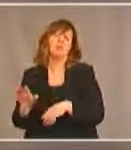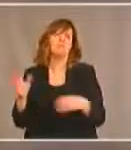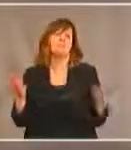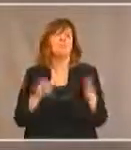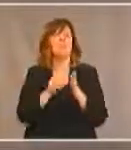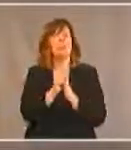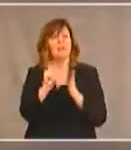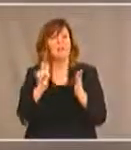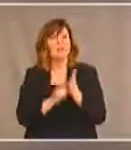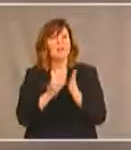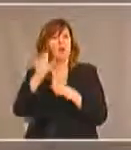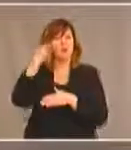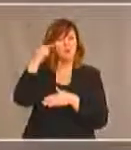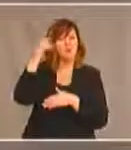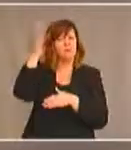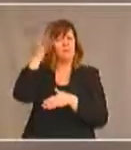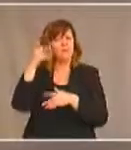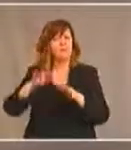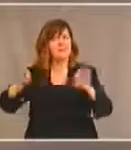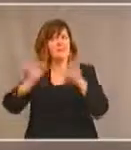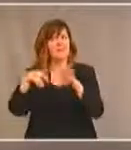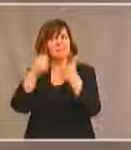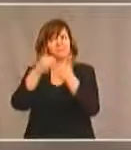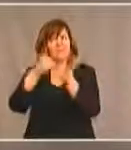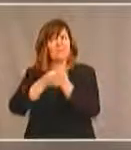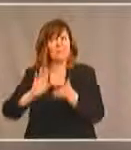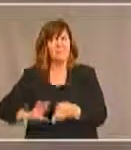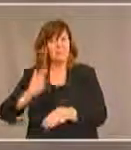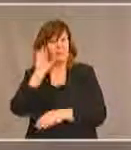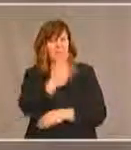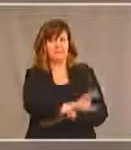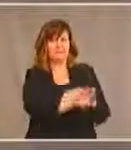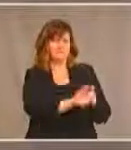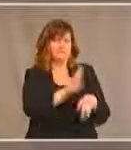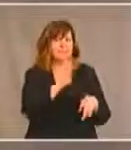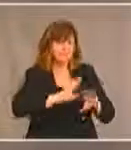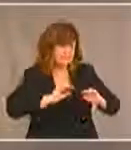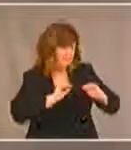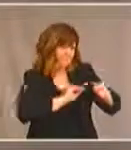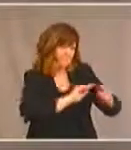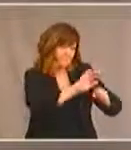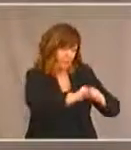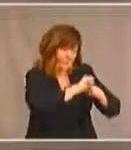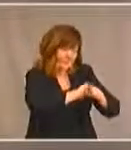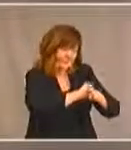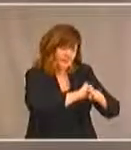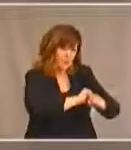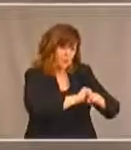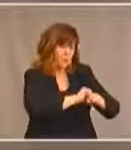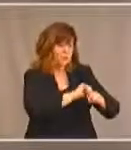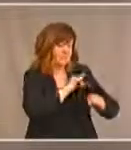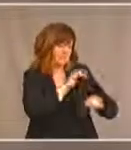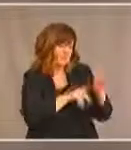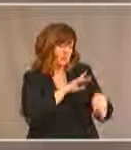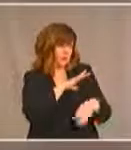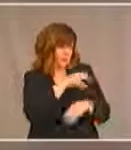gouvernement fédéral devra accroître le financement pour assurer une formation importante aux personnes autochtones ayant un handicap pour accroître